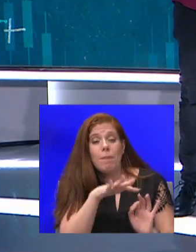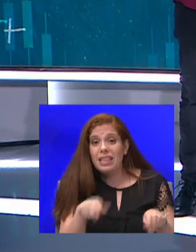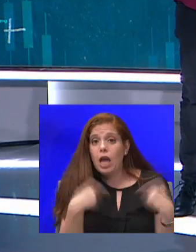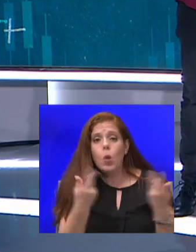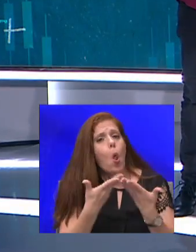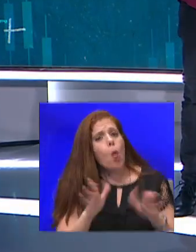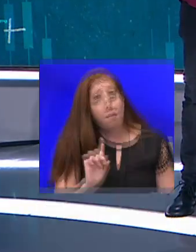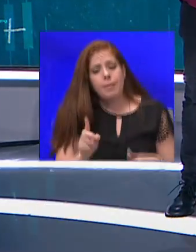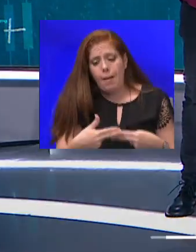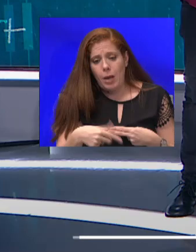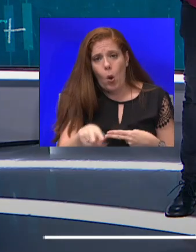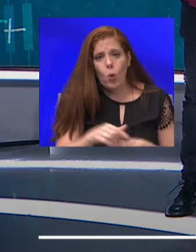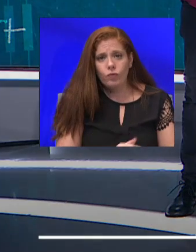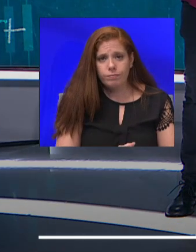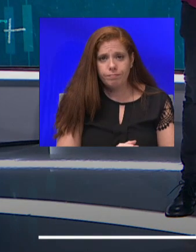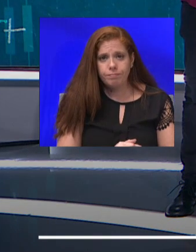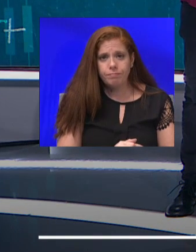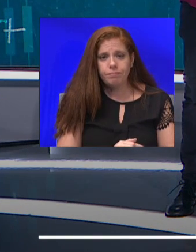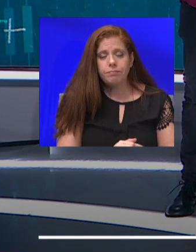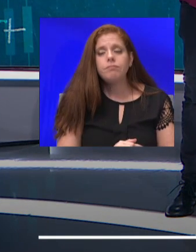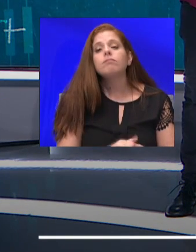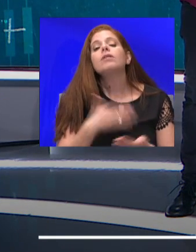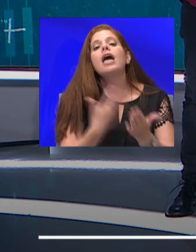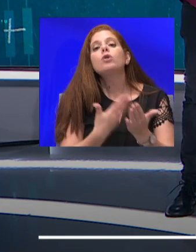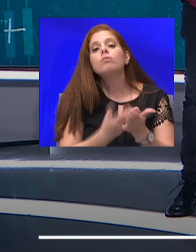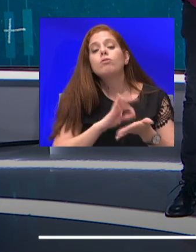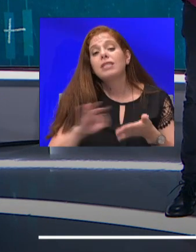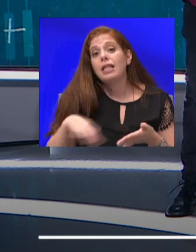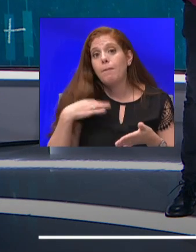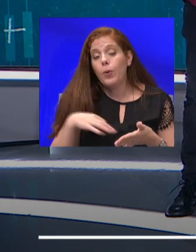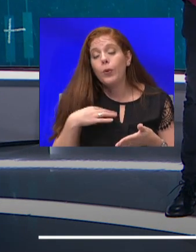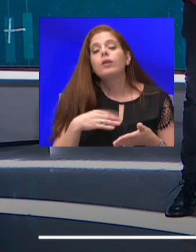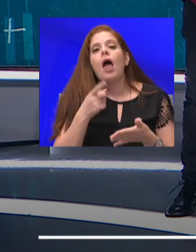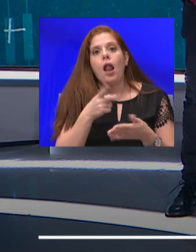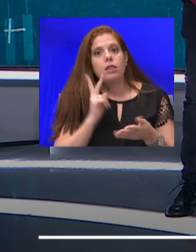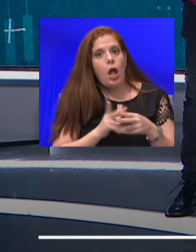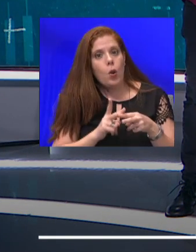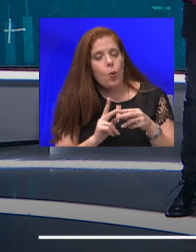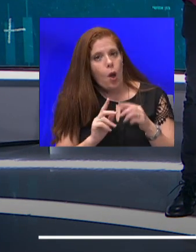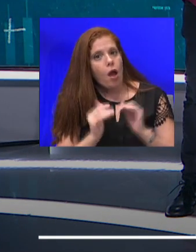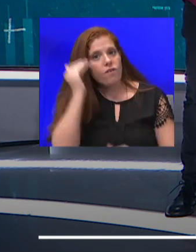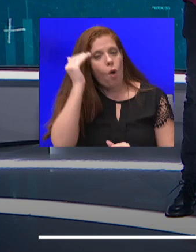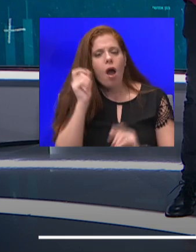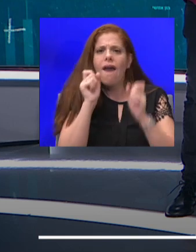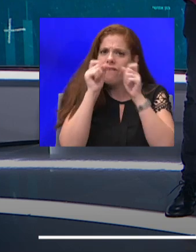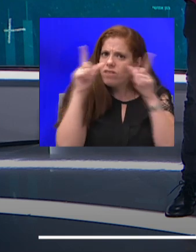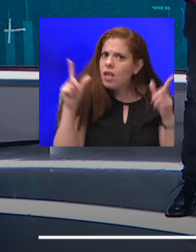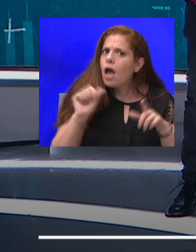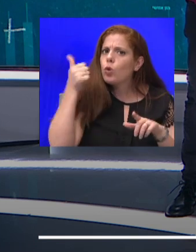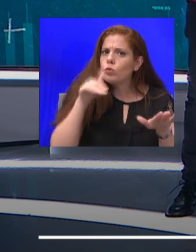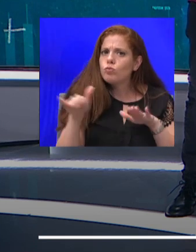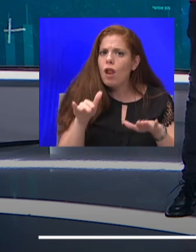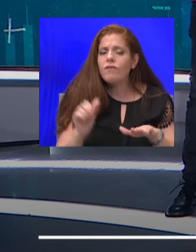הנתונים של משרד הבריאות על התחלואה הגבוהה אצל ילדים אומנם הפתיעו את ראש הממשלה והשרים אבל יש כאלה שממש לא מופתעים מזה